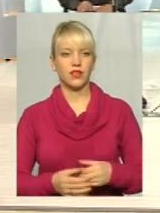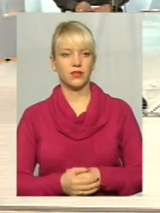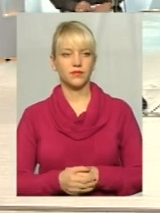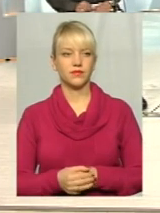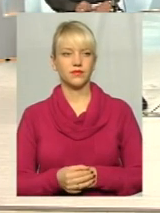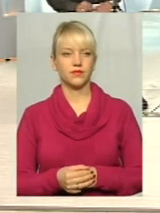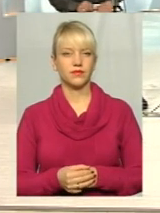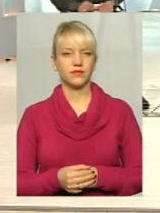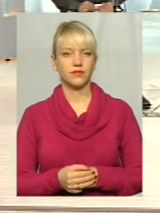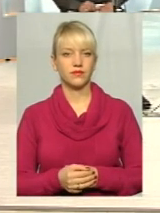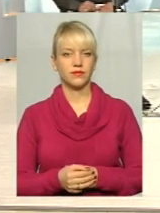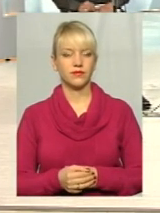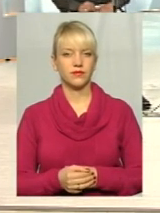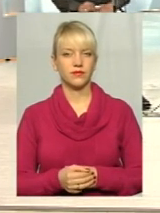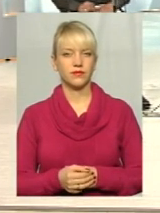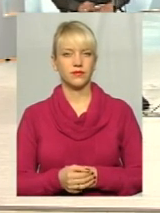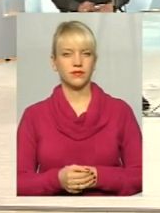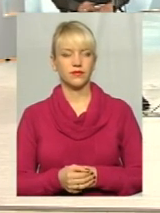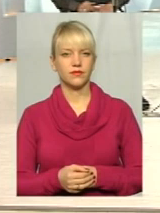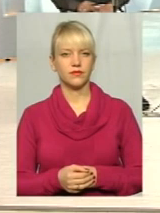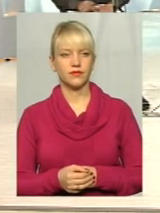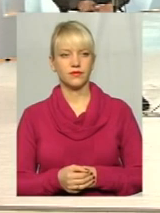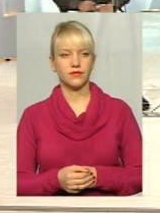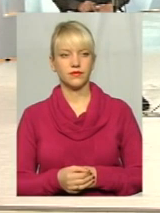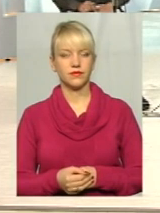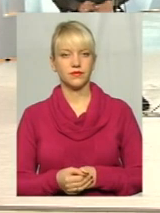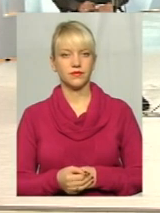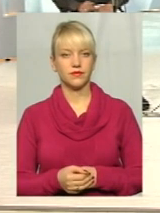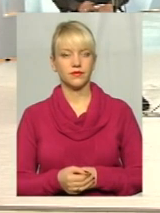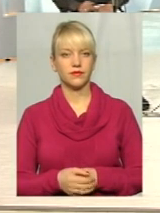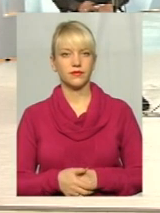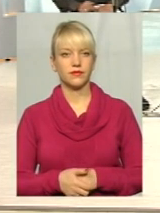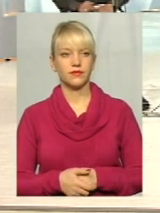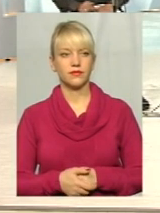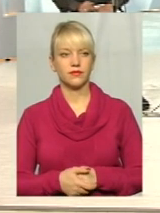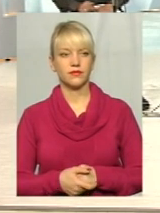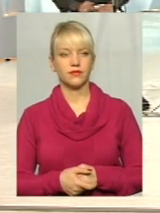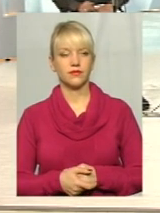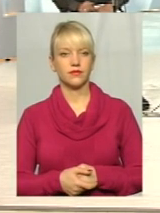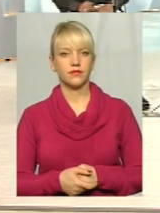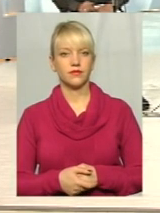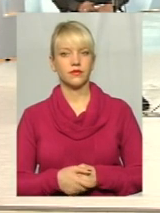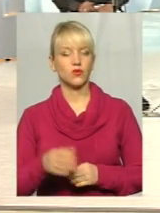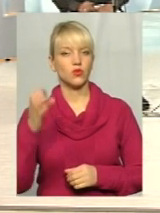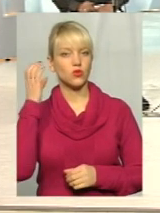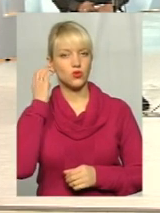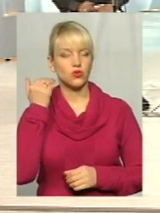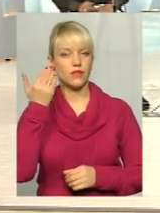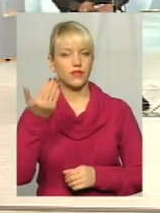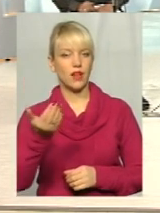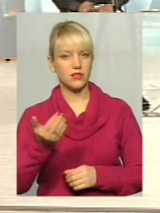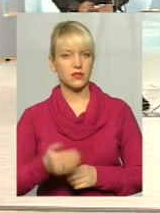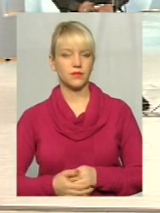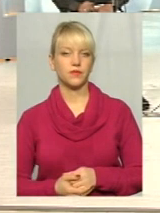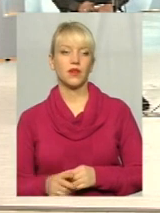Тобто роботник київської ліфтової організації. Значить, слухаю вас, ви доволі